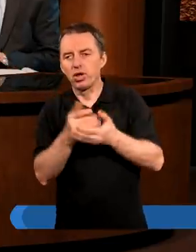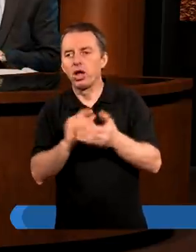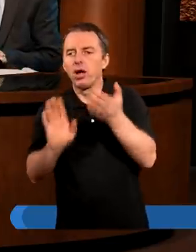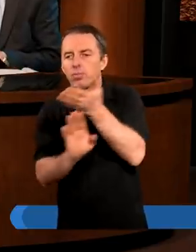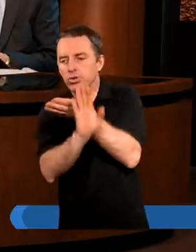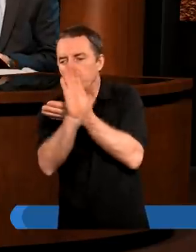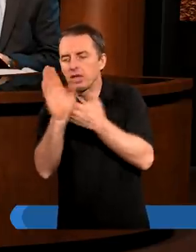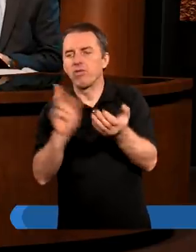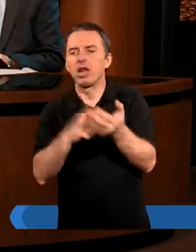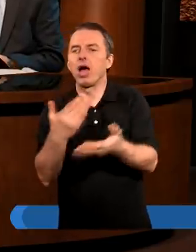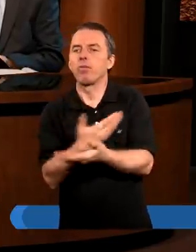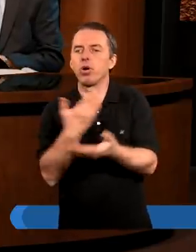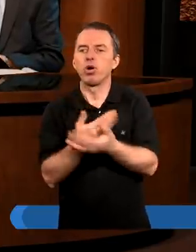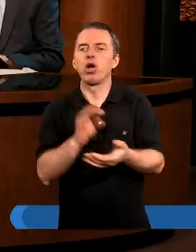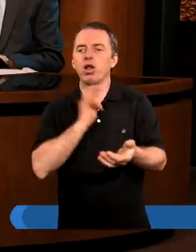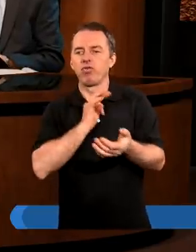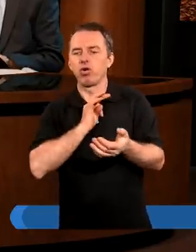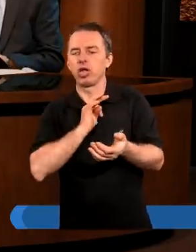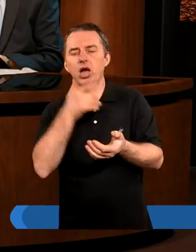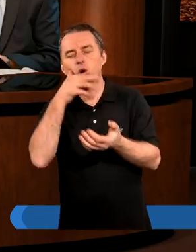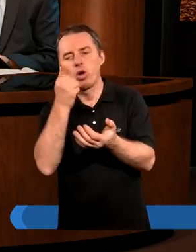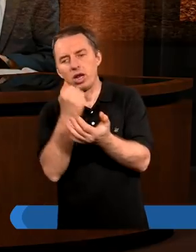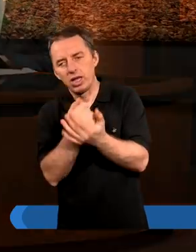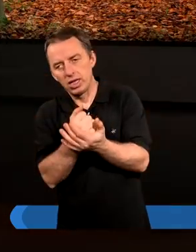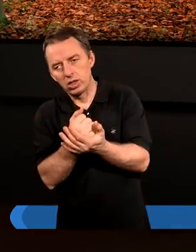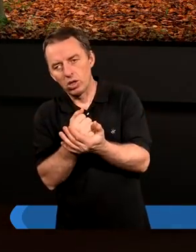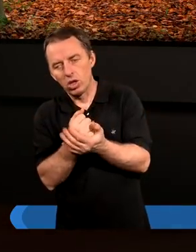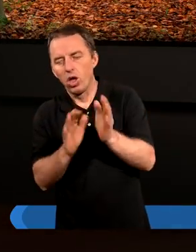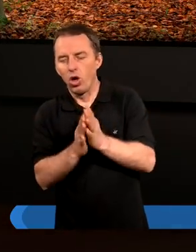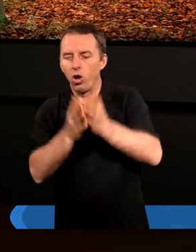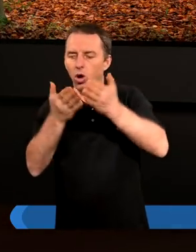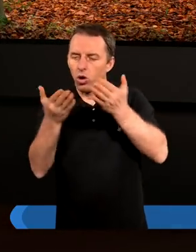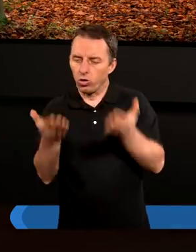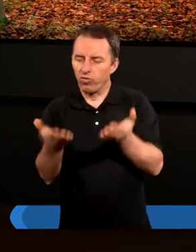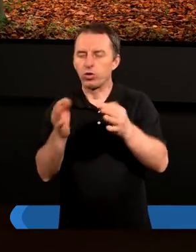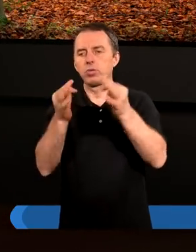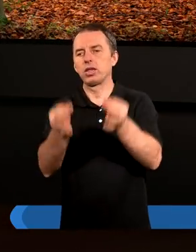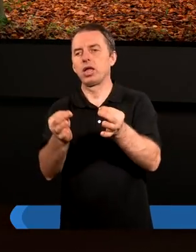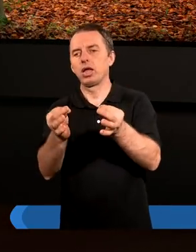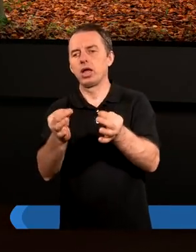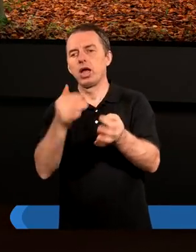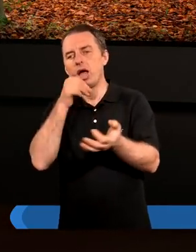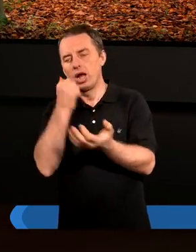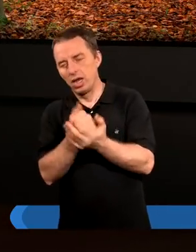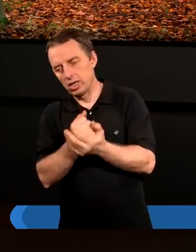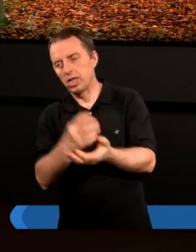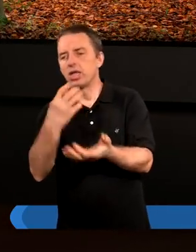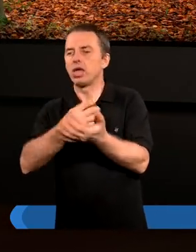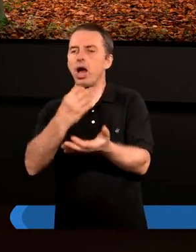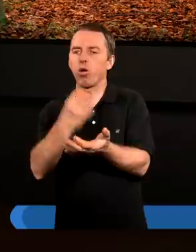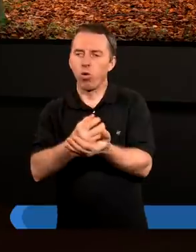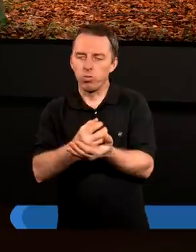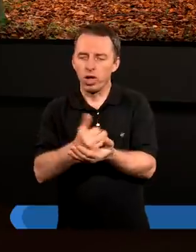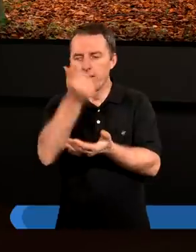przedstawia na początku swojego listu. i otwórzmy może teraz list Jakuba,